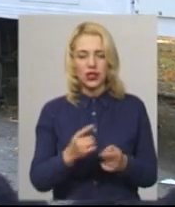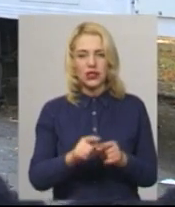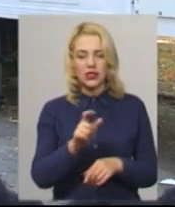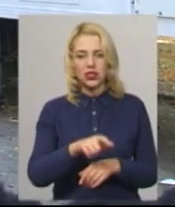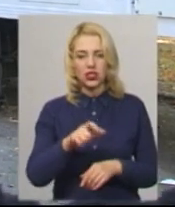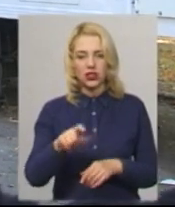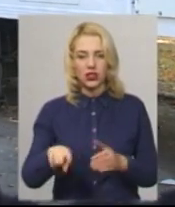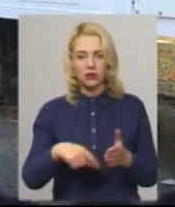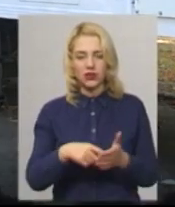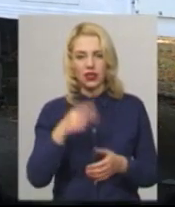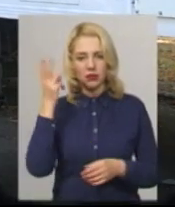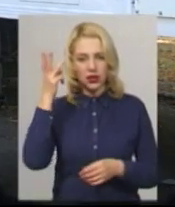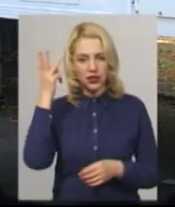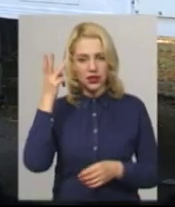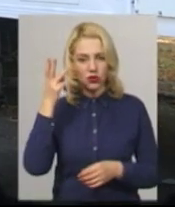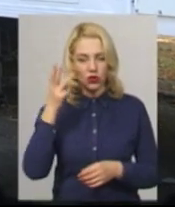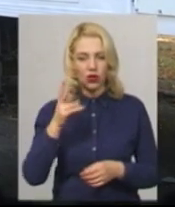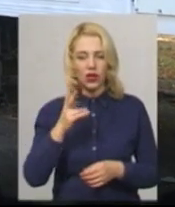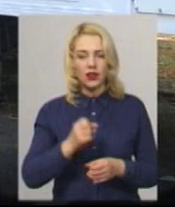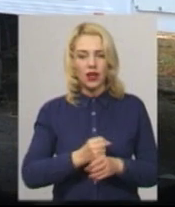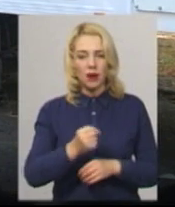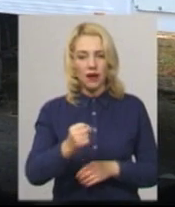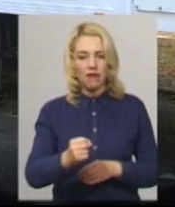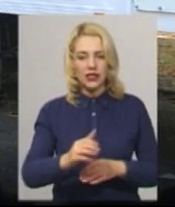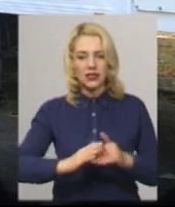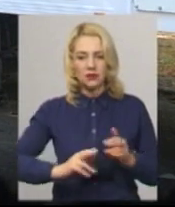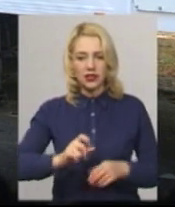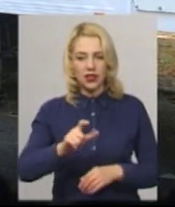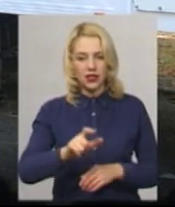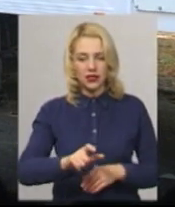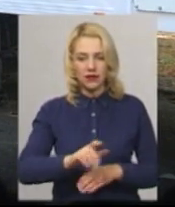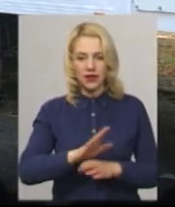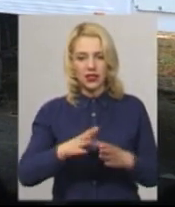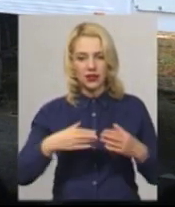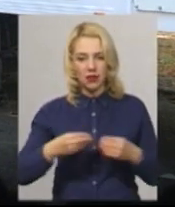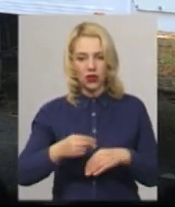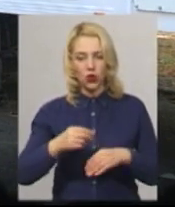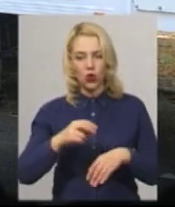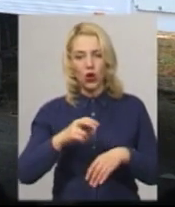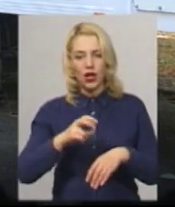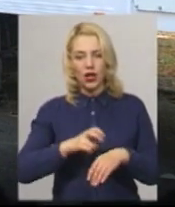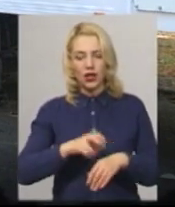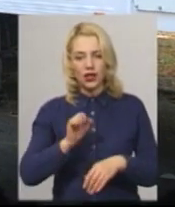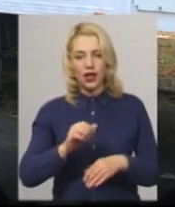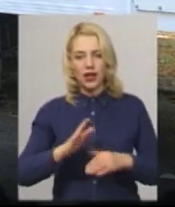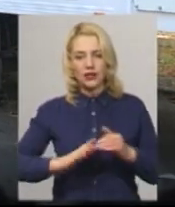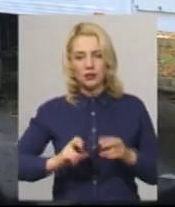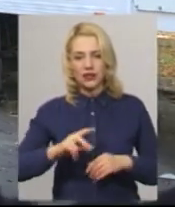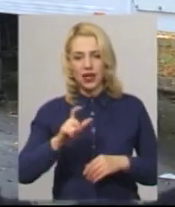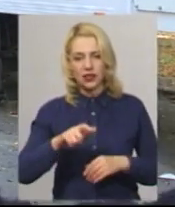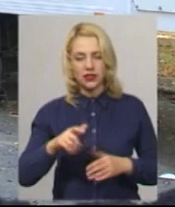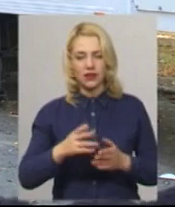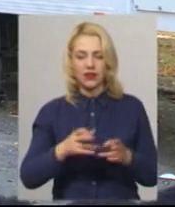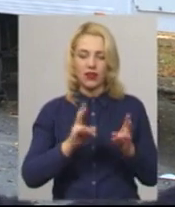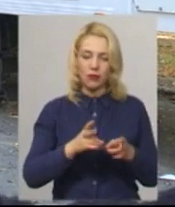міста Хмельницького по направленню спеціалістів, не сімейного лікаря, а спеціалістів. Маються на увазі